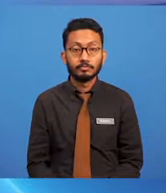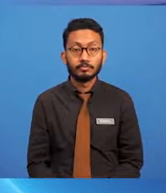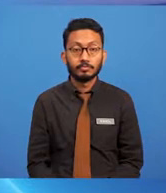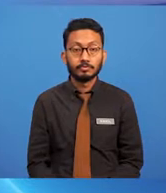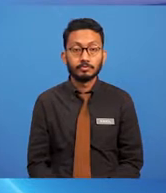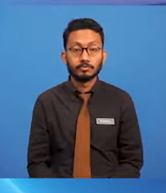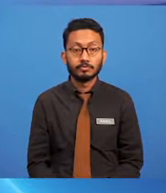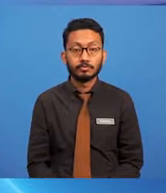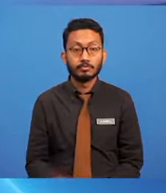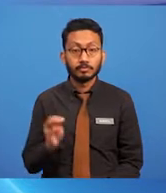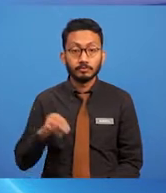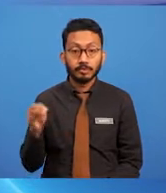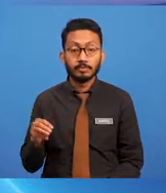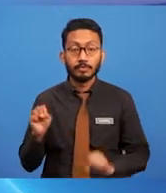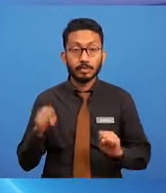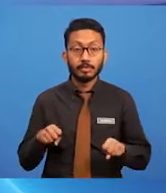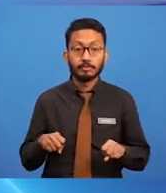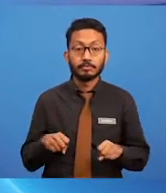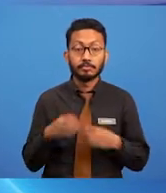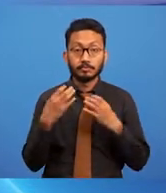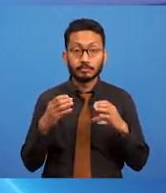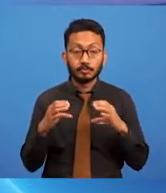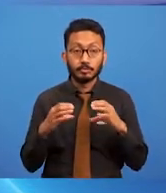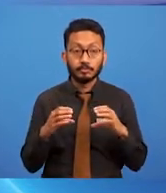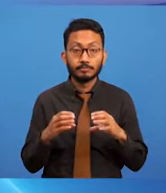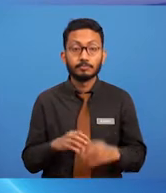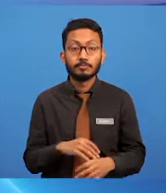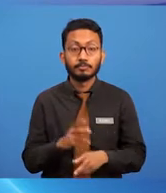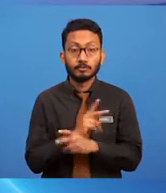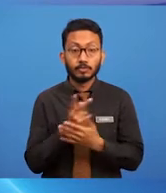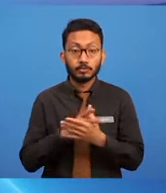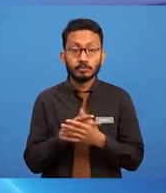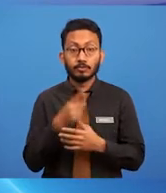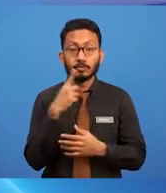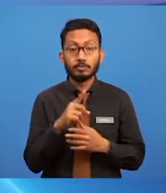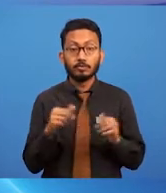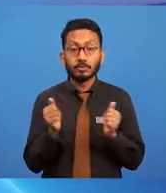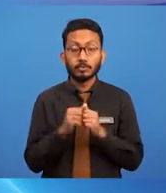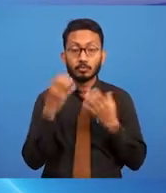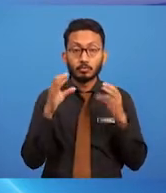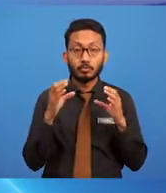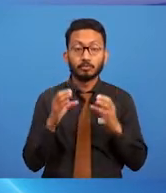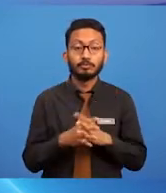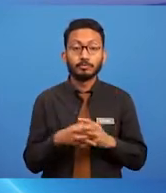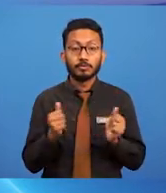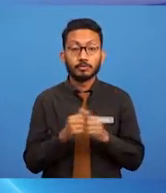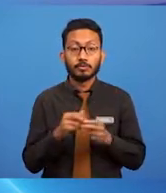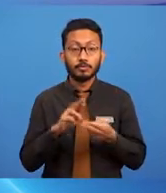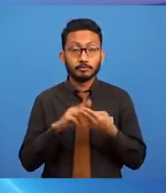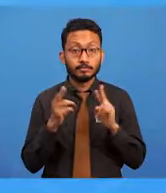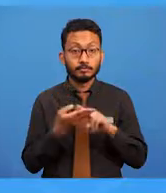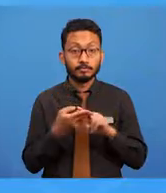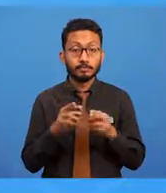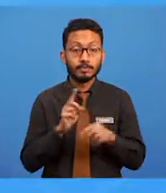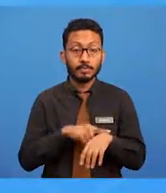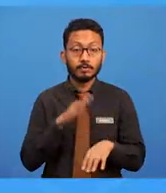Murid-murid boleh mencuba dan berkongsi jawapan dengan guru ataupun rakan-rakan di sekolah nanti.